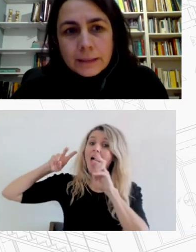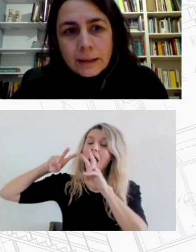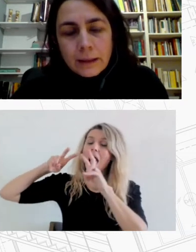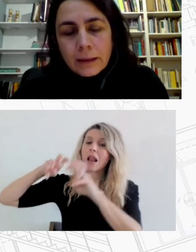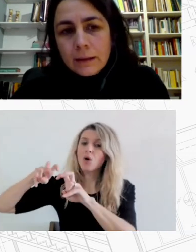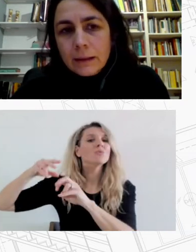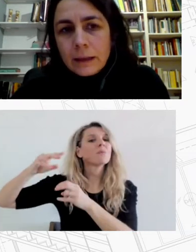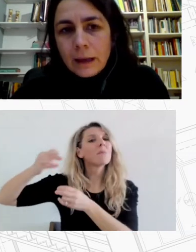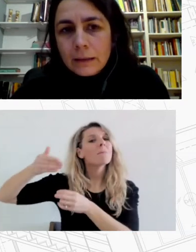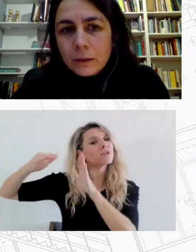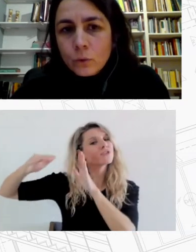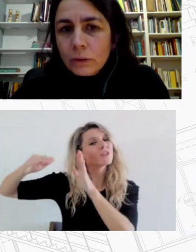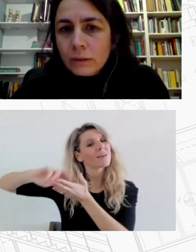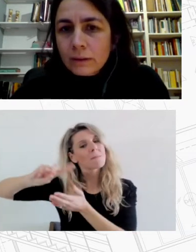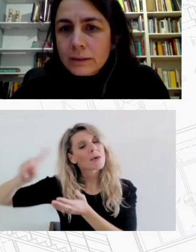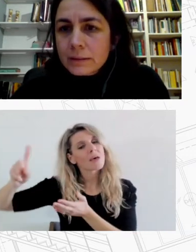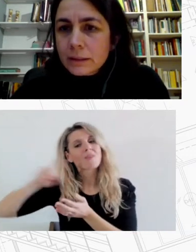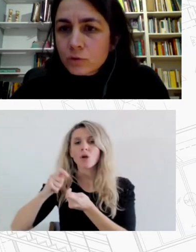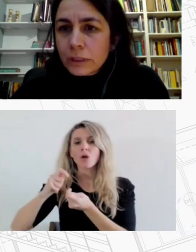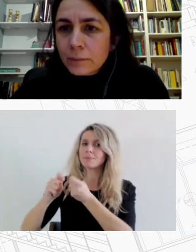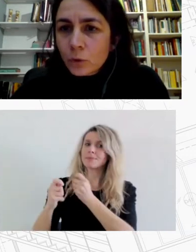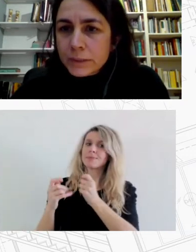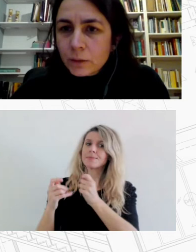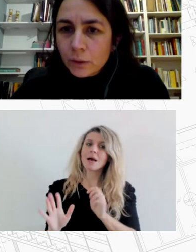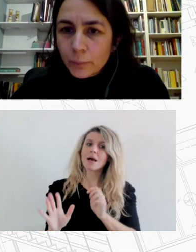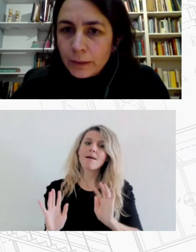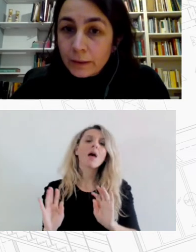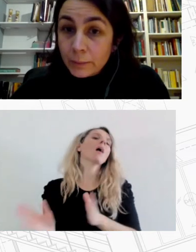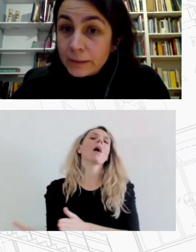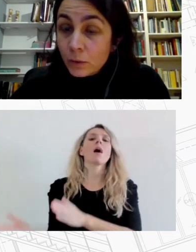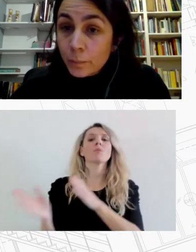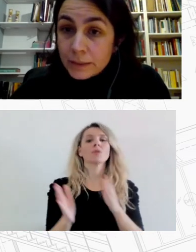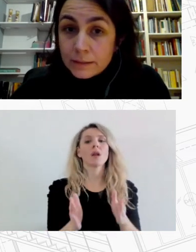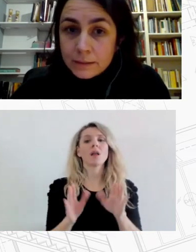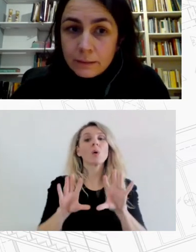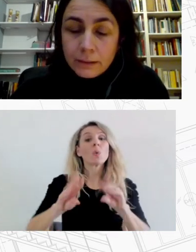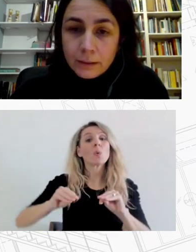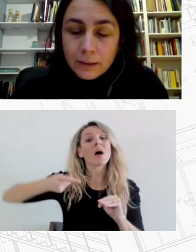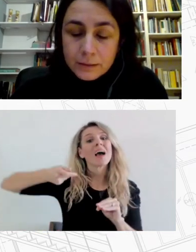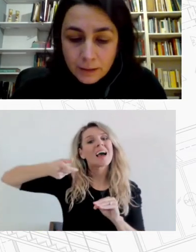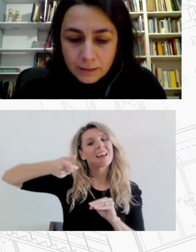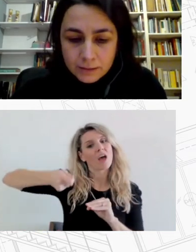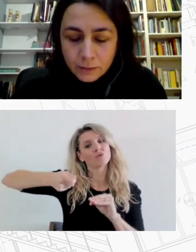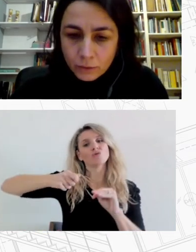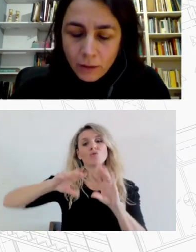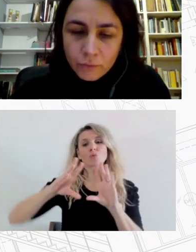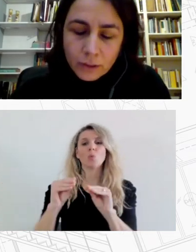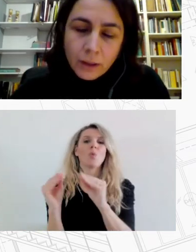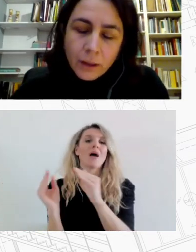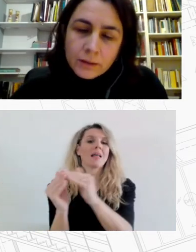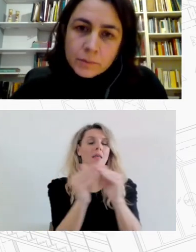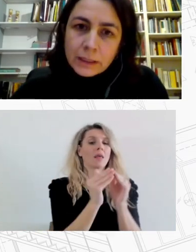αναπτύσσεται γενικά η τεχνολογία διαχείρισης χρέους και χρηματιστικοποίησης της κατοικίας άρα ενισχύονται